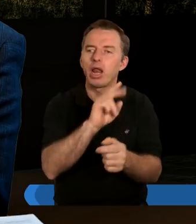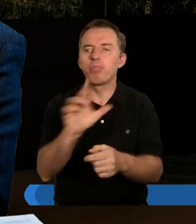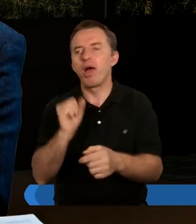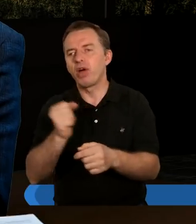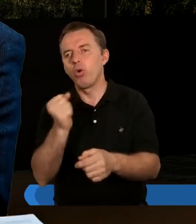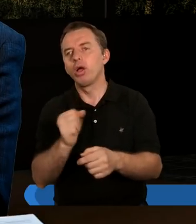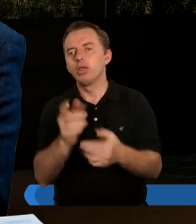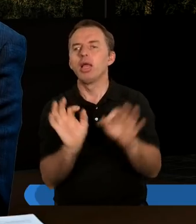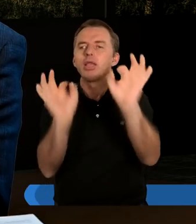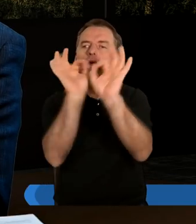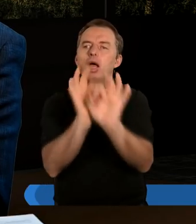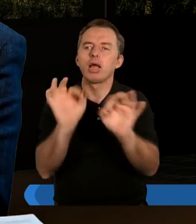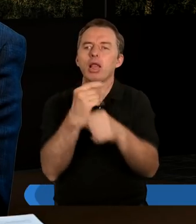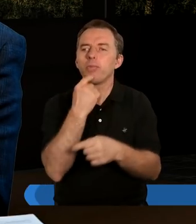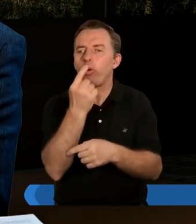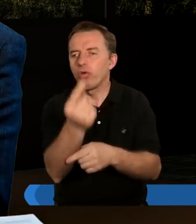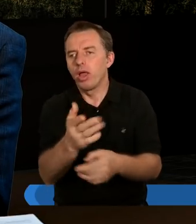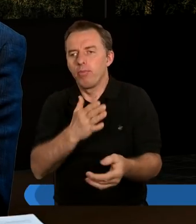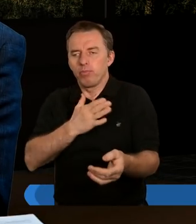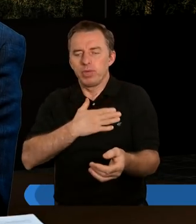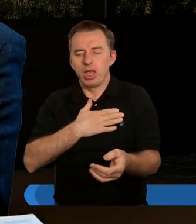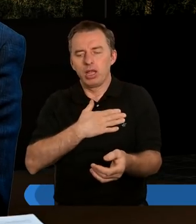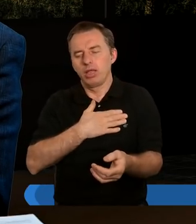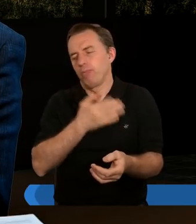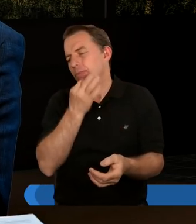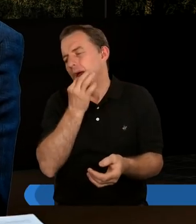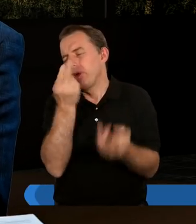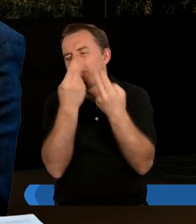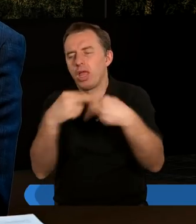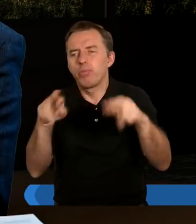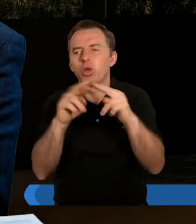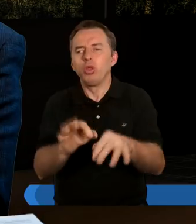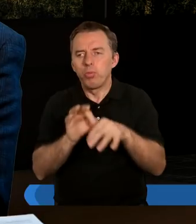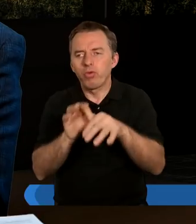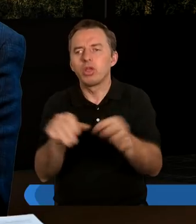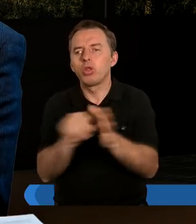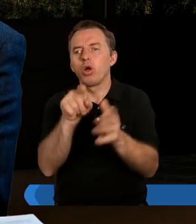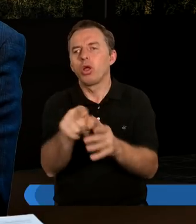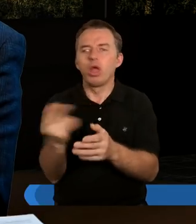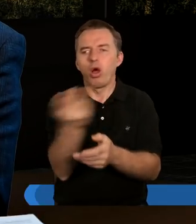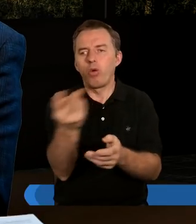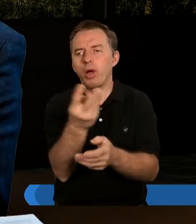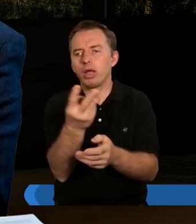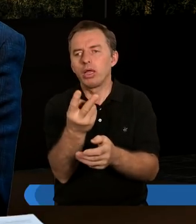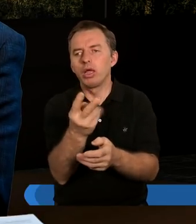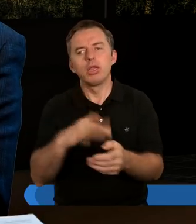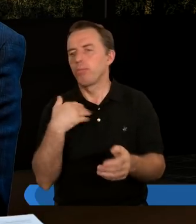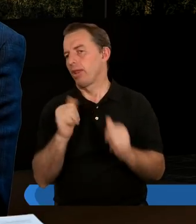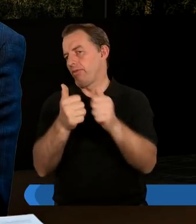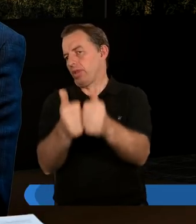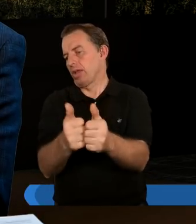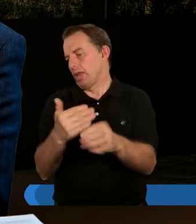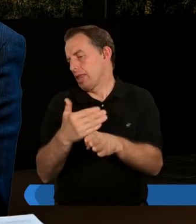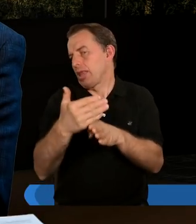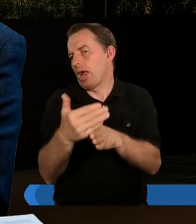no tu jest tak delikatnie powiedziane, mieli pewne nieporozumienia, ale to nieporozumienie doprowadziło do tego, że obaj nie byli w